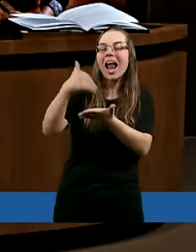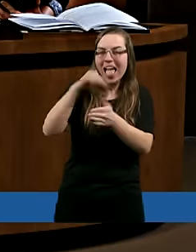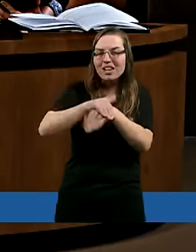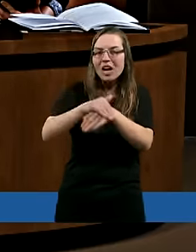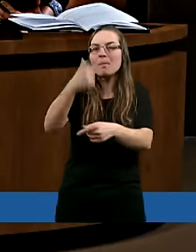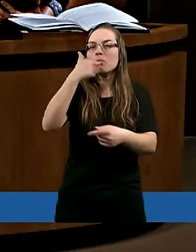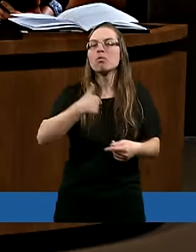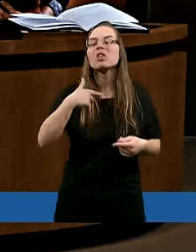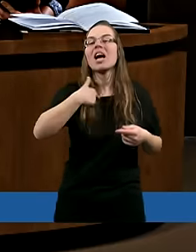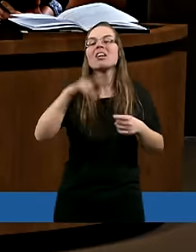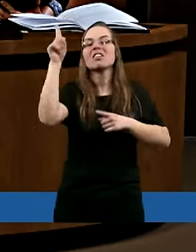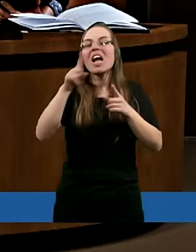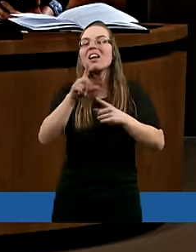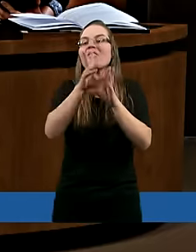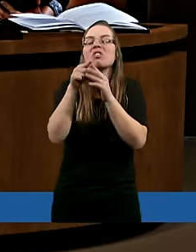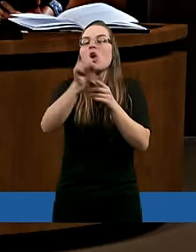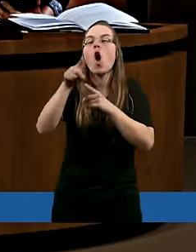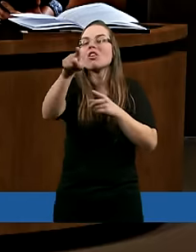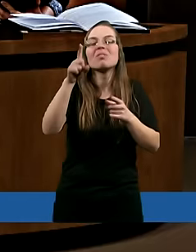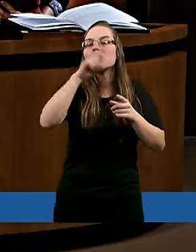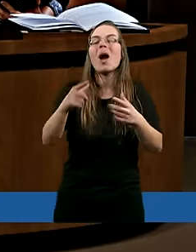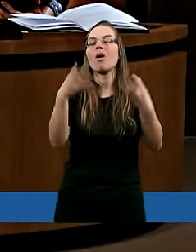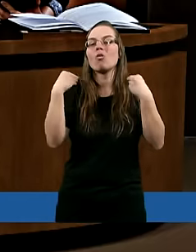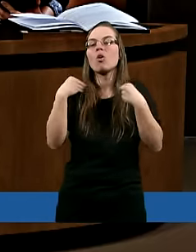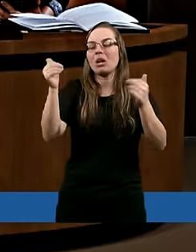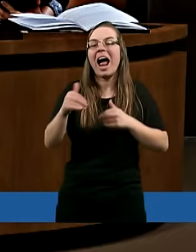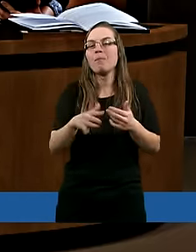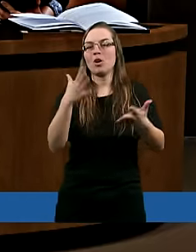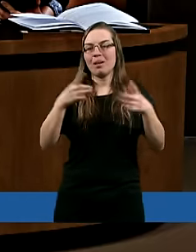to jestem, wiesz co Małgosia, jesteś osobą, która po trupach dojdzie do celu.